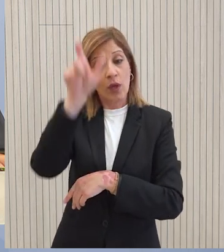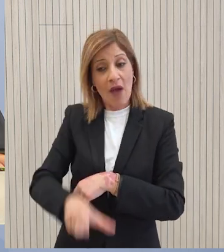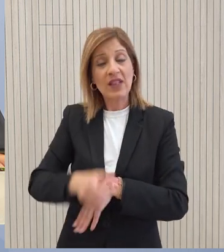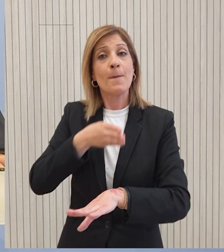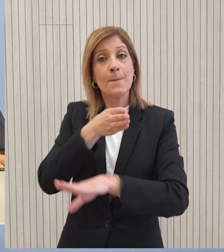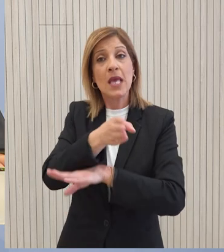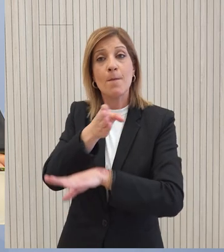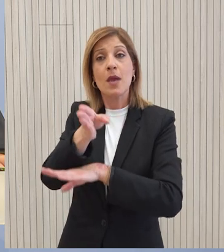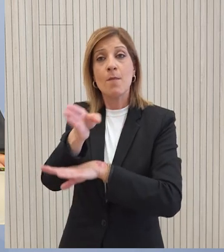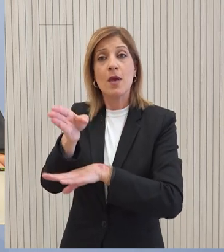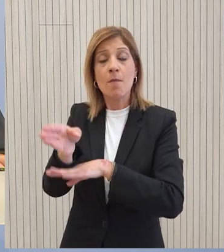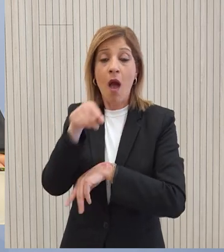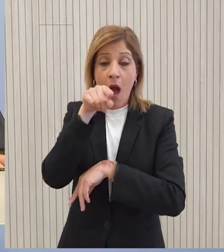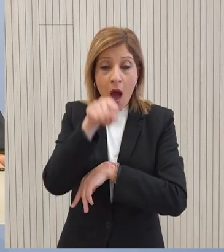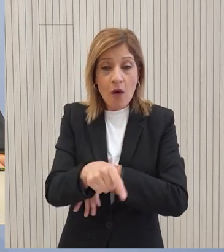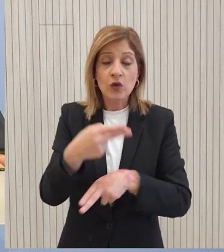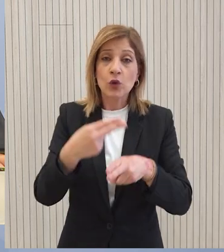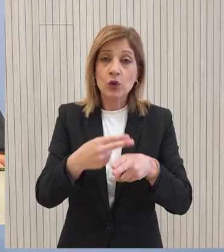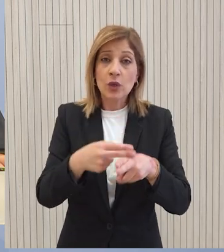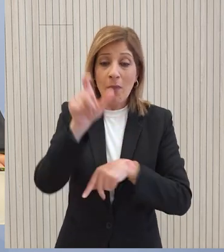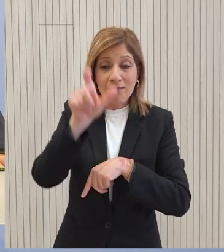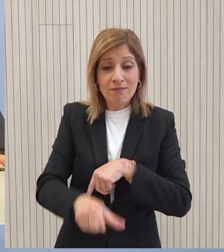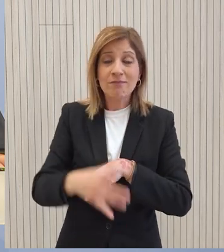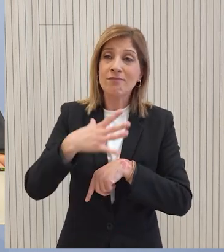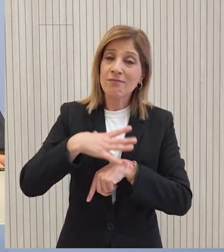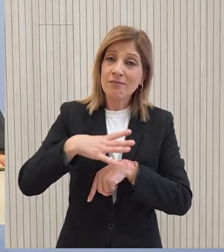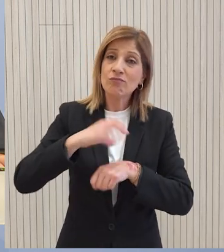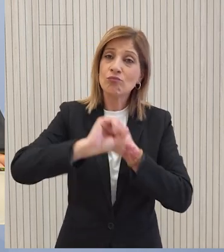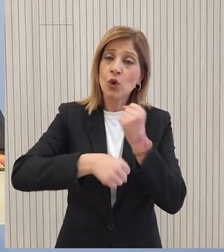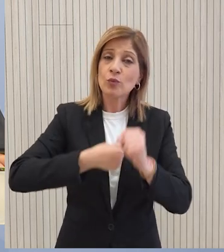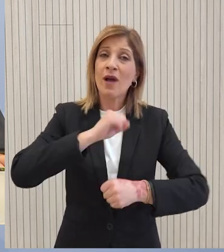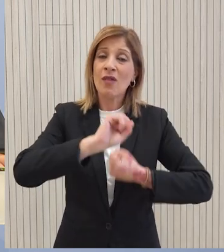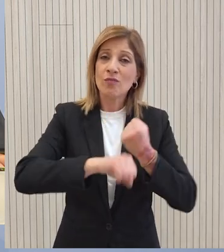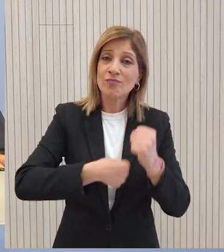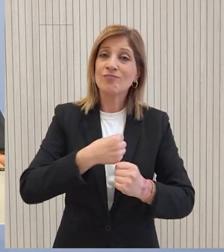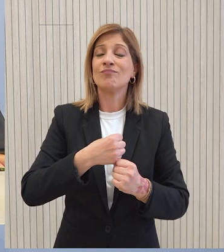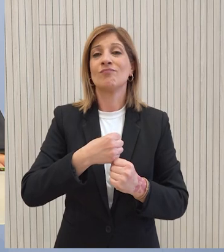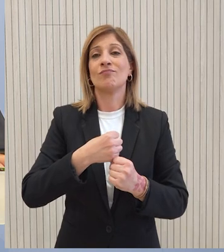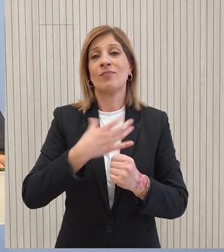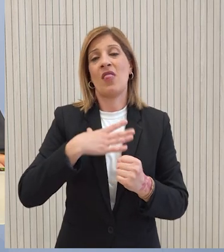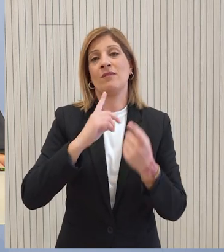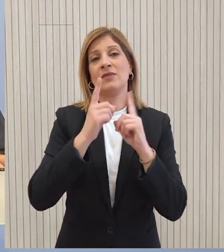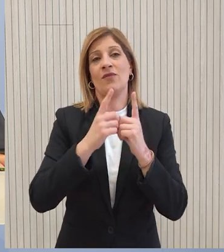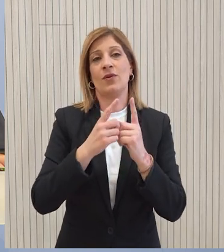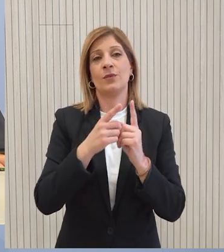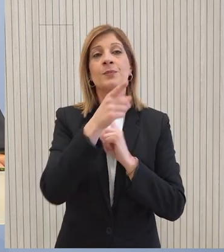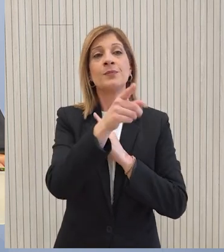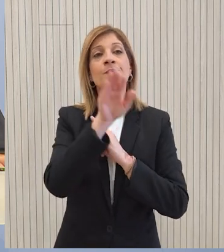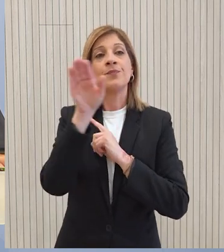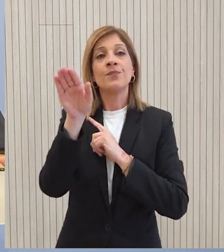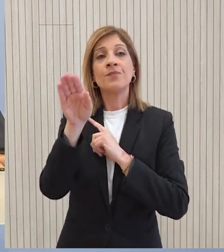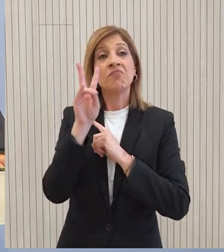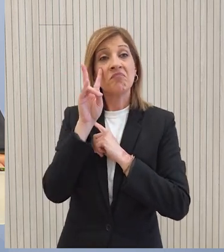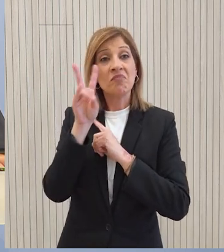ότι ακριβώς η ίδια η δεδηλωμένη της πρόθεση να συνεχίσει τις προσπάθειες είναι ένα πολύ θετικό μήνυμα Διαβλησκόμεται